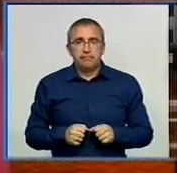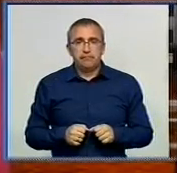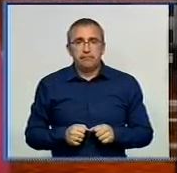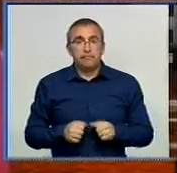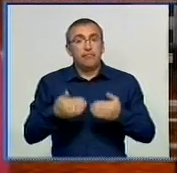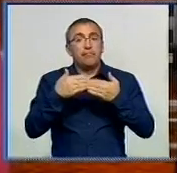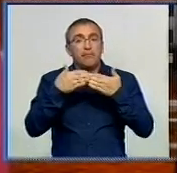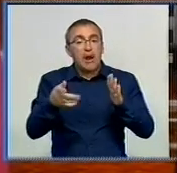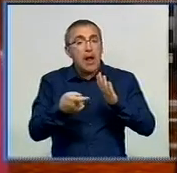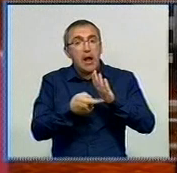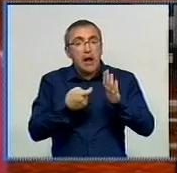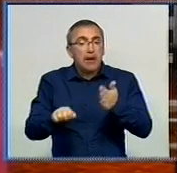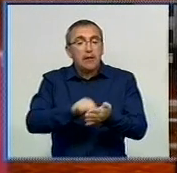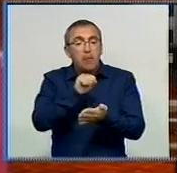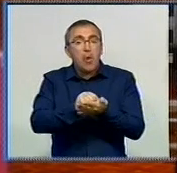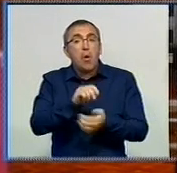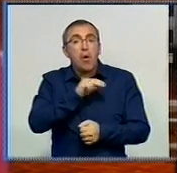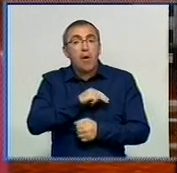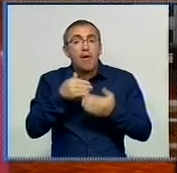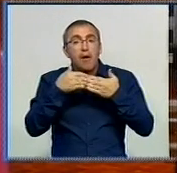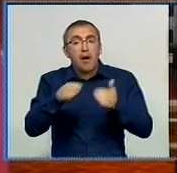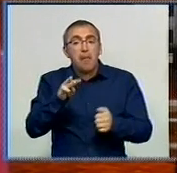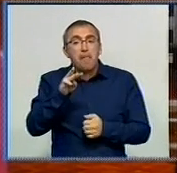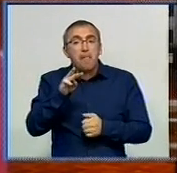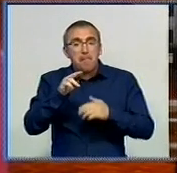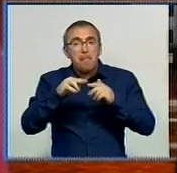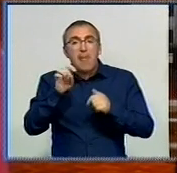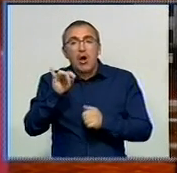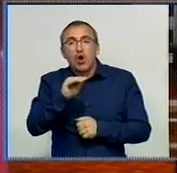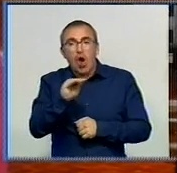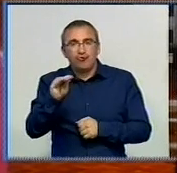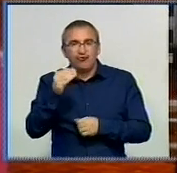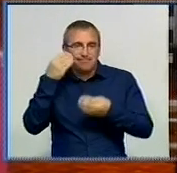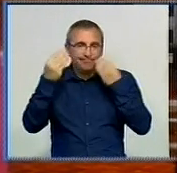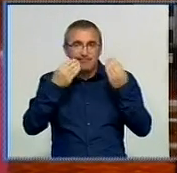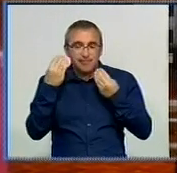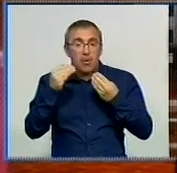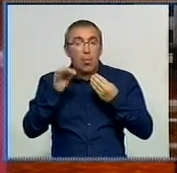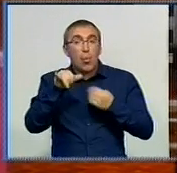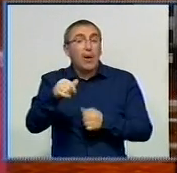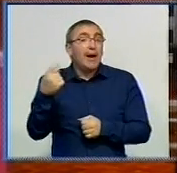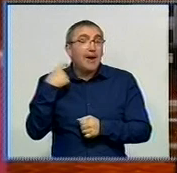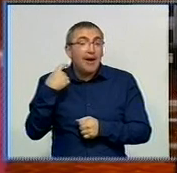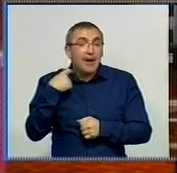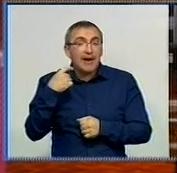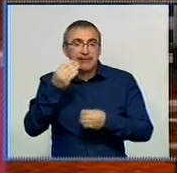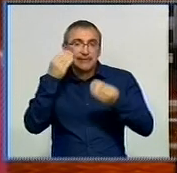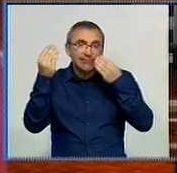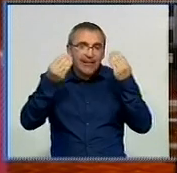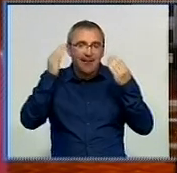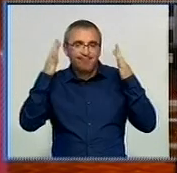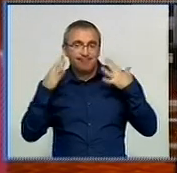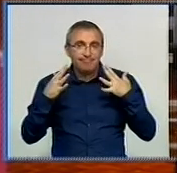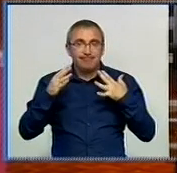Відкритий екзамен дипломних робіт випускниць школи макіяжу вперше влаштували у Кіровограді. Новоспечені стилісти-візажисти